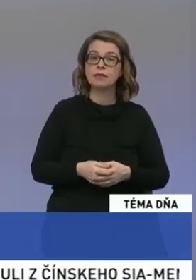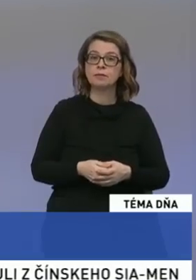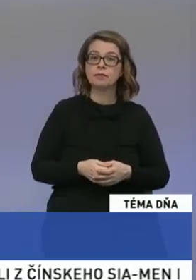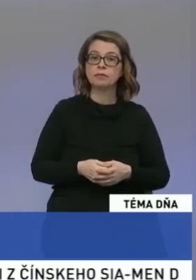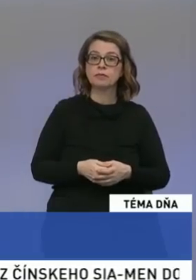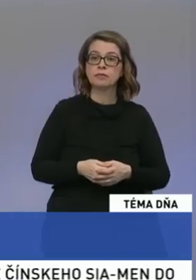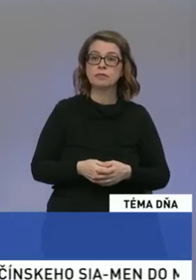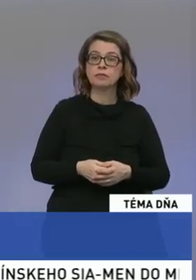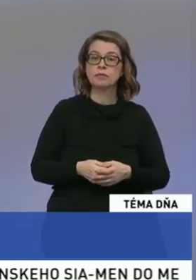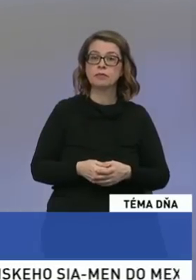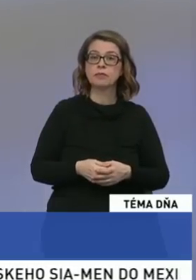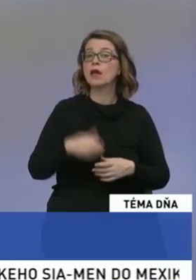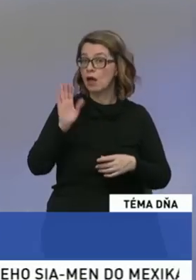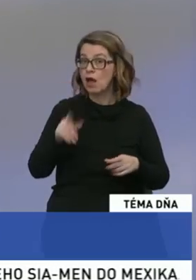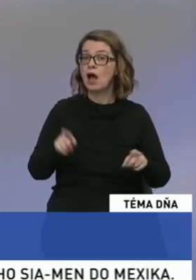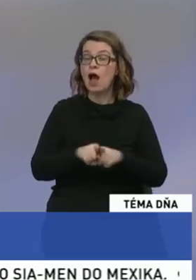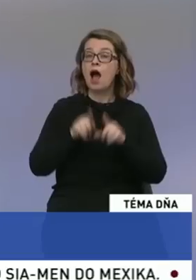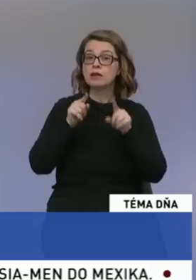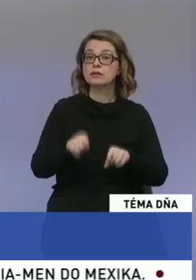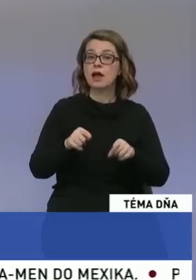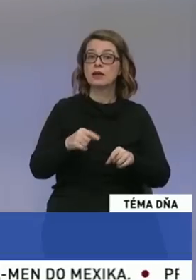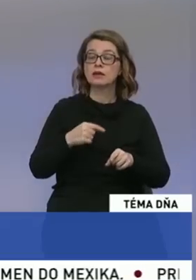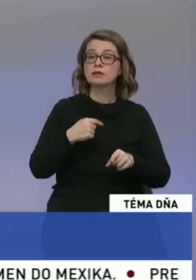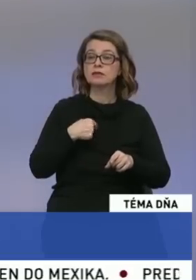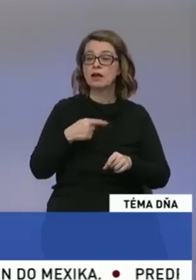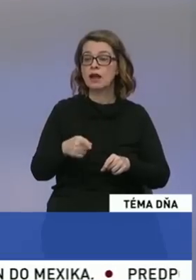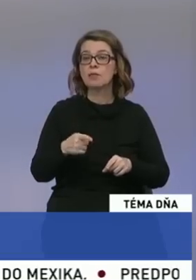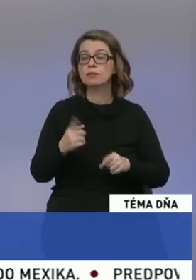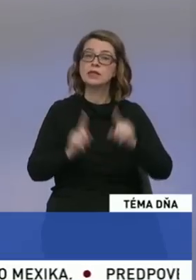takto hrazených by bolo dosť v Národnej rade, tak sa nepodarilo.